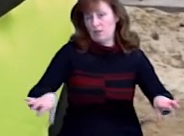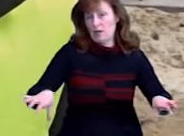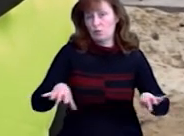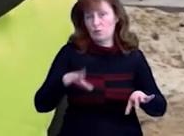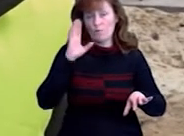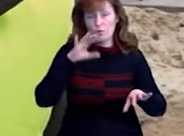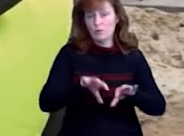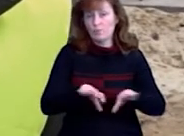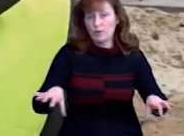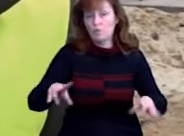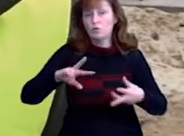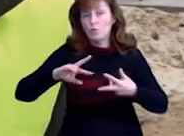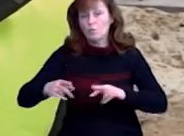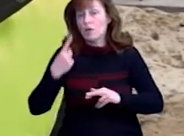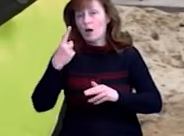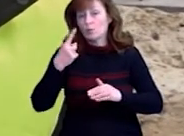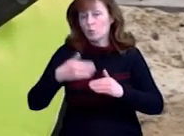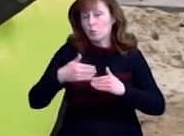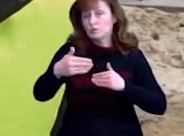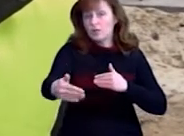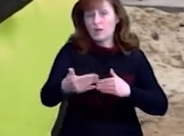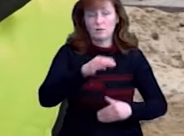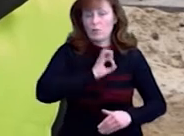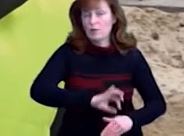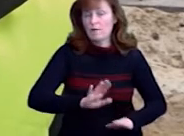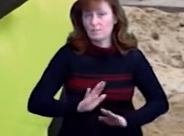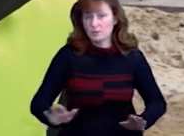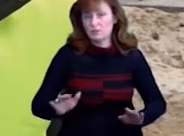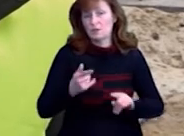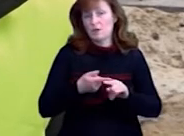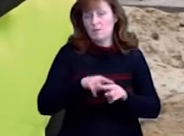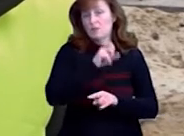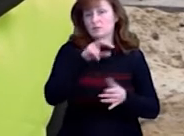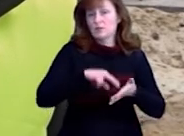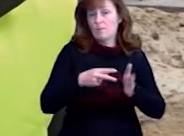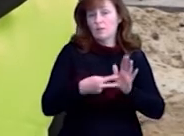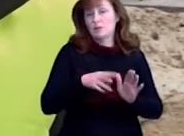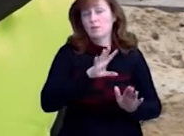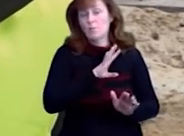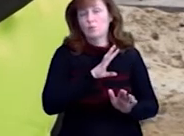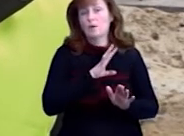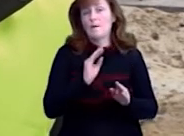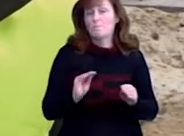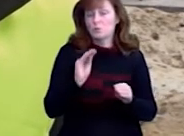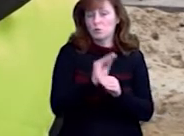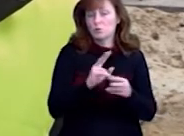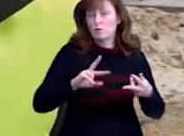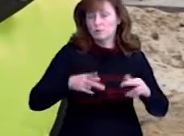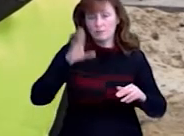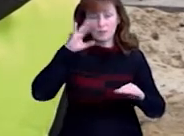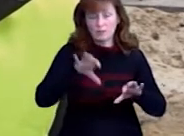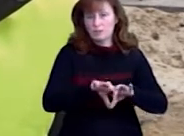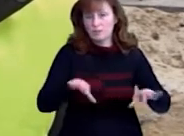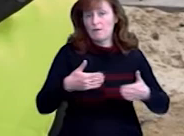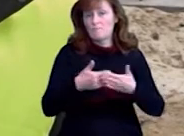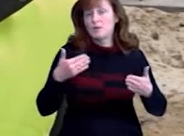Але міняти одну якусь ділянку – це неефективно. І за планом була запланована заміна ділянки водопроводу